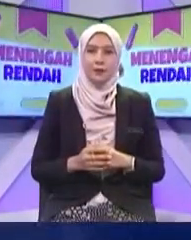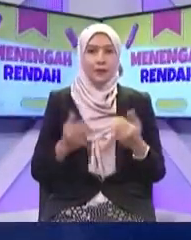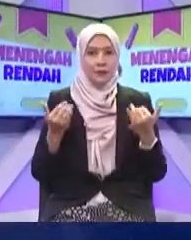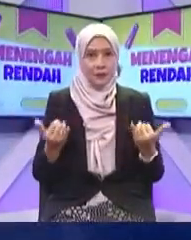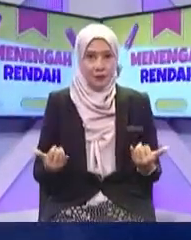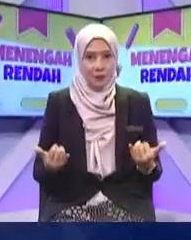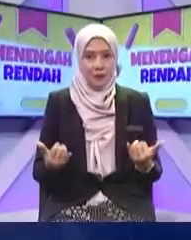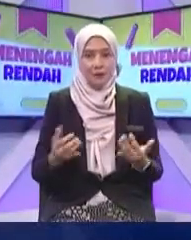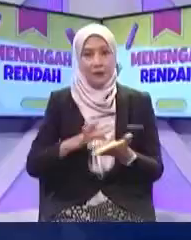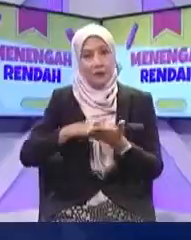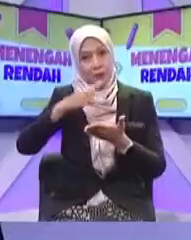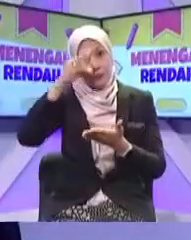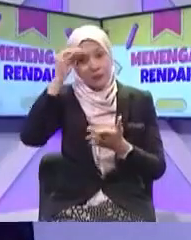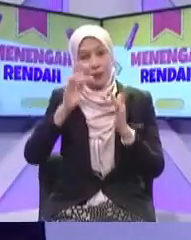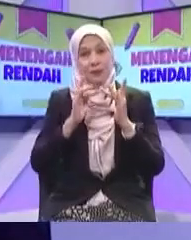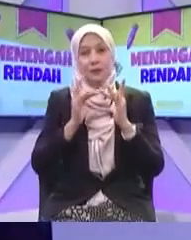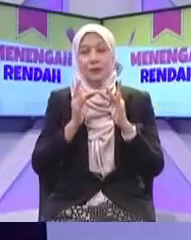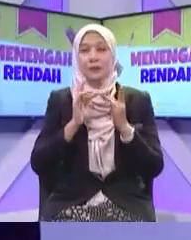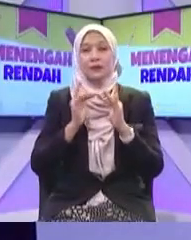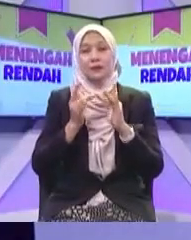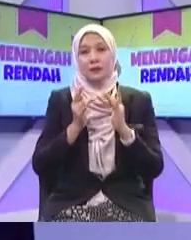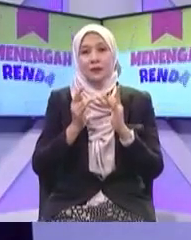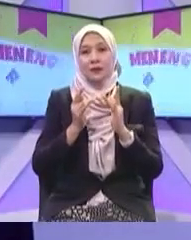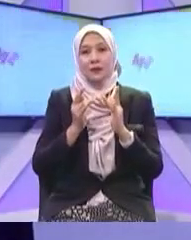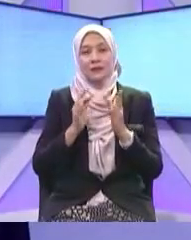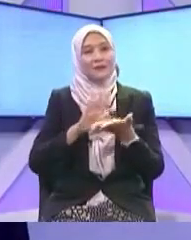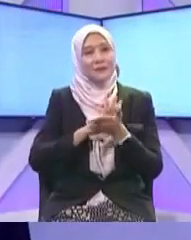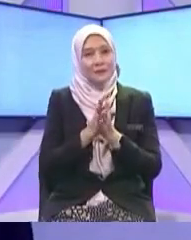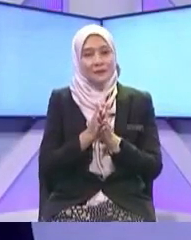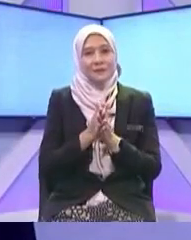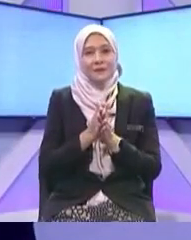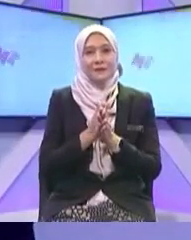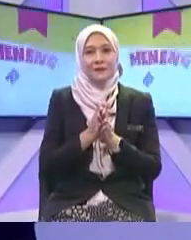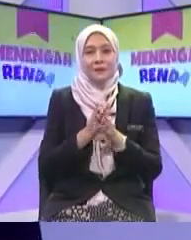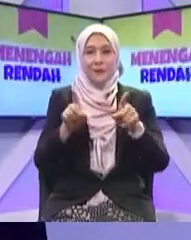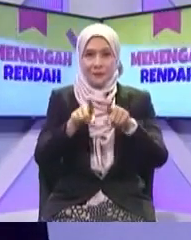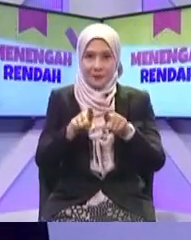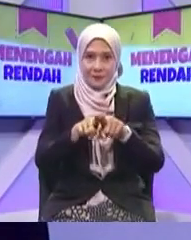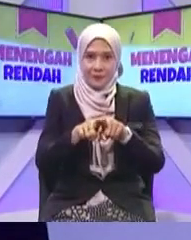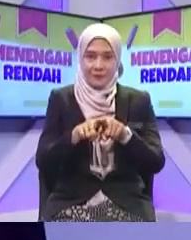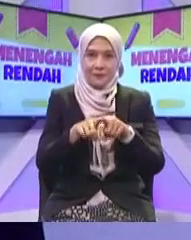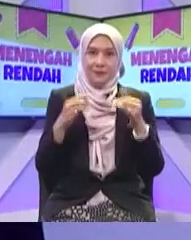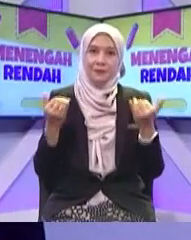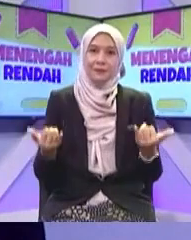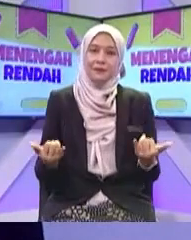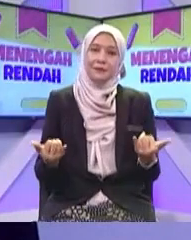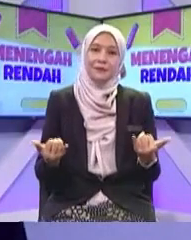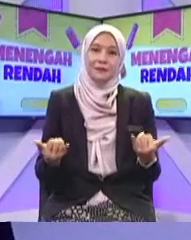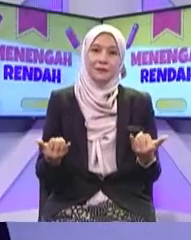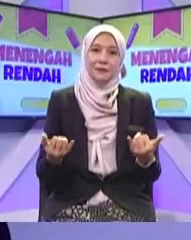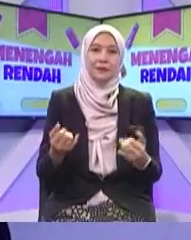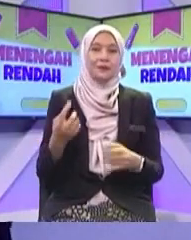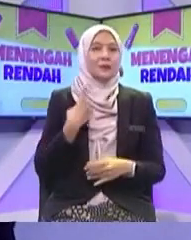Belajar dalam talian Okey Sepertimana Murid-murid di rumah sekarang Belajar Menggunakan Media-media Teleponasi Yang